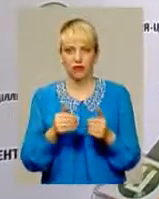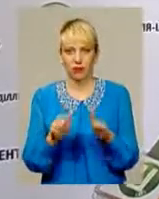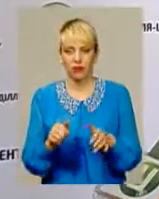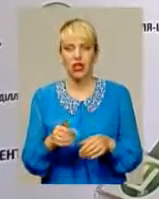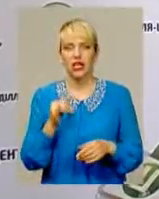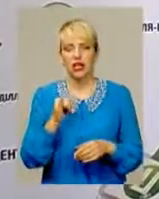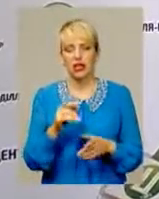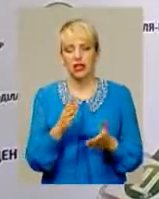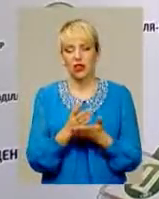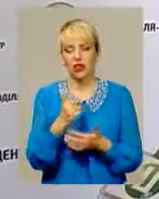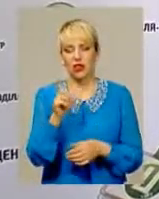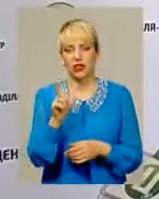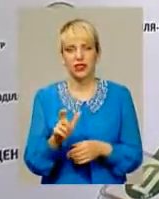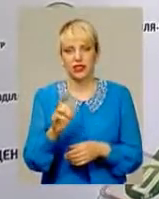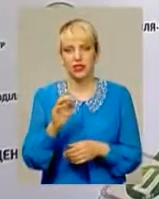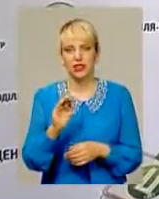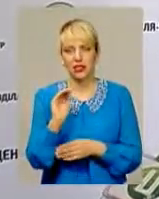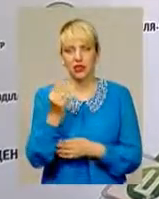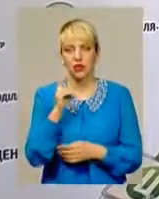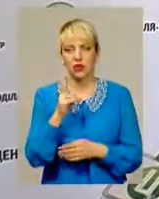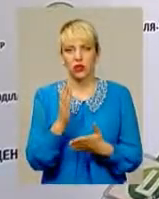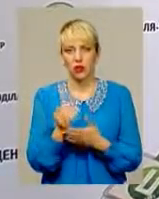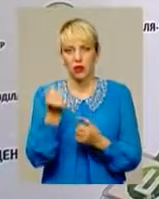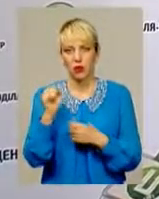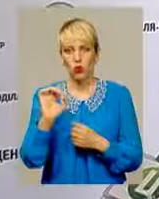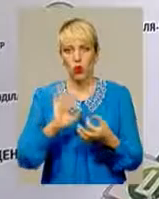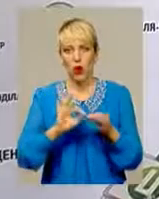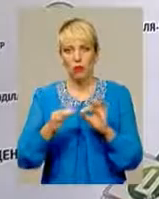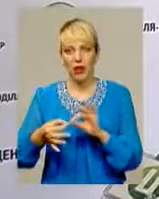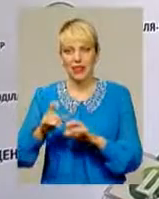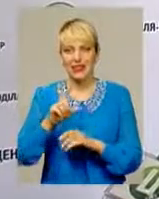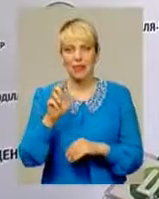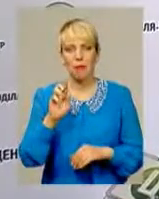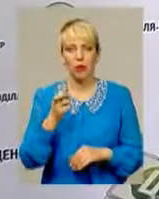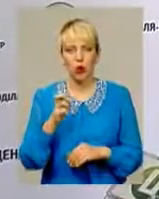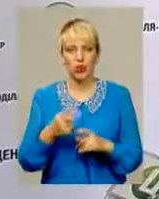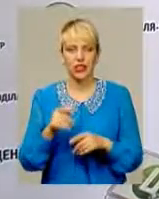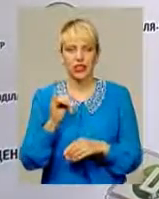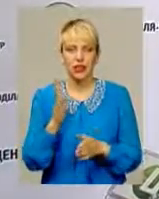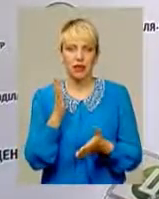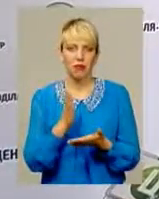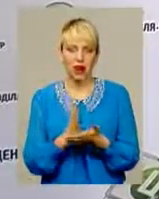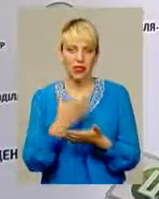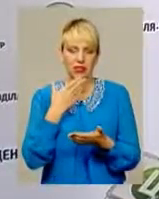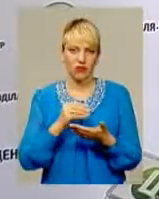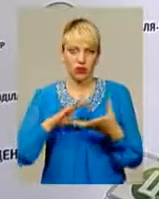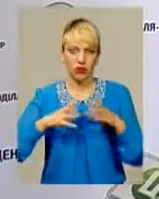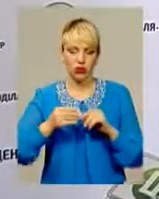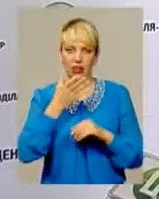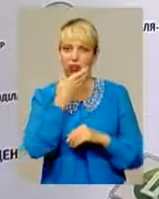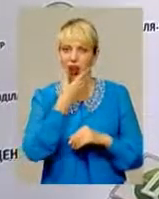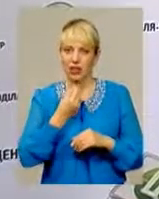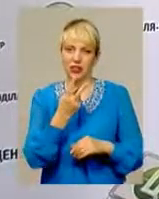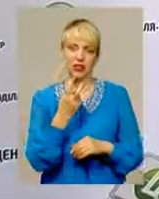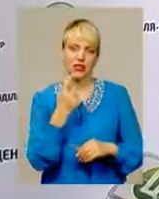маємо одну дитину, яка є переможцем Олімпіад з біології. І, відповідно, має свій результат гарний